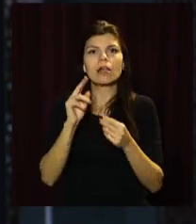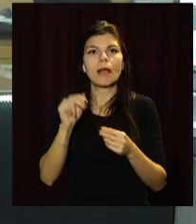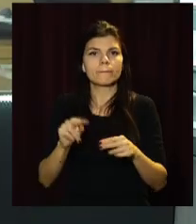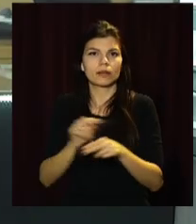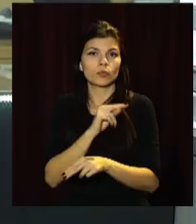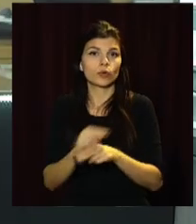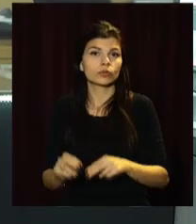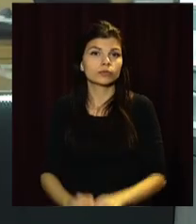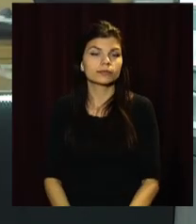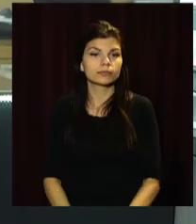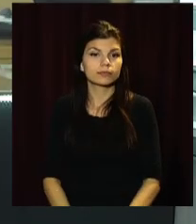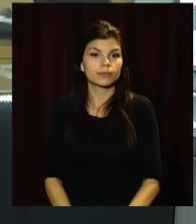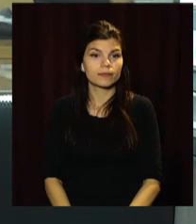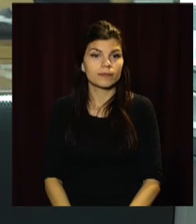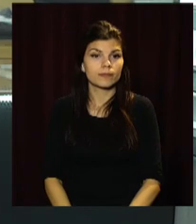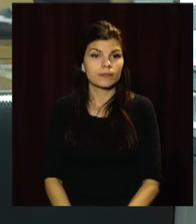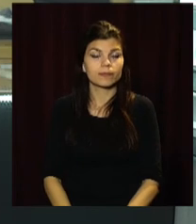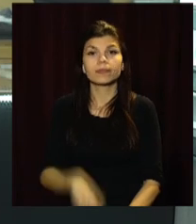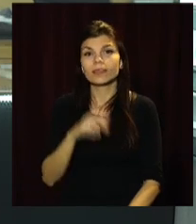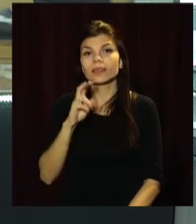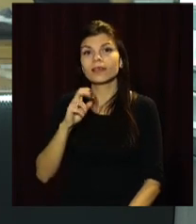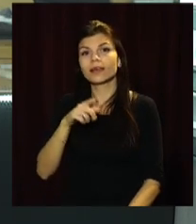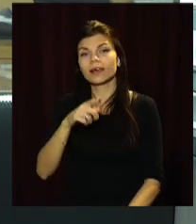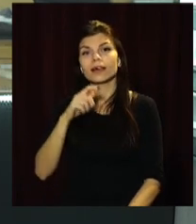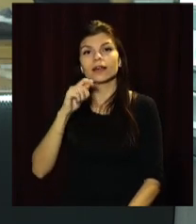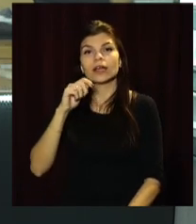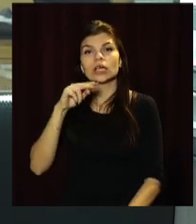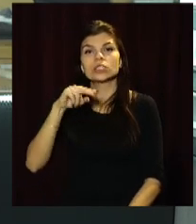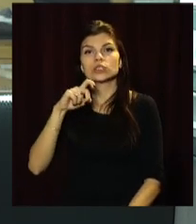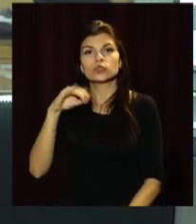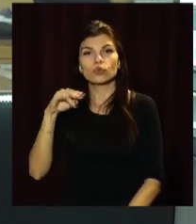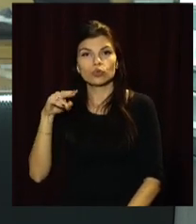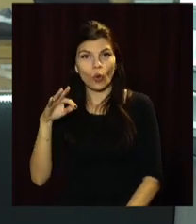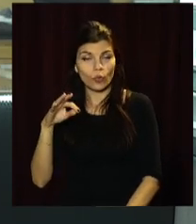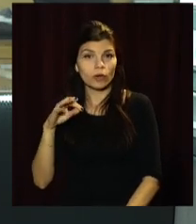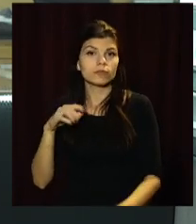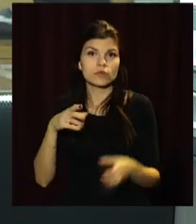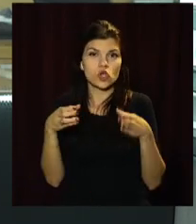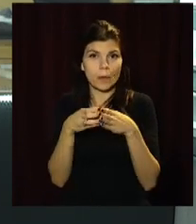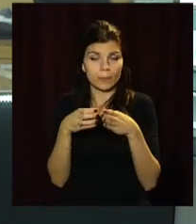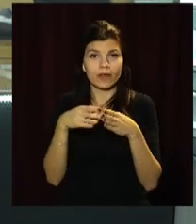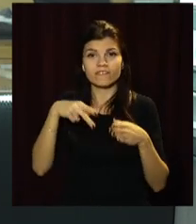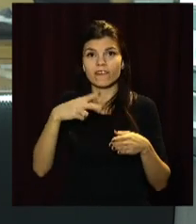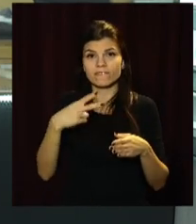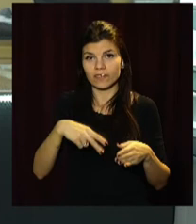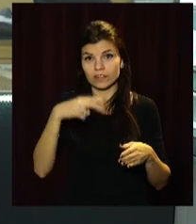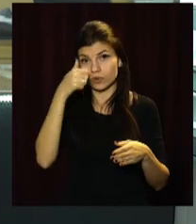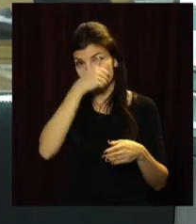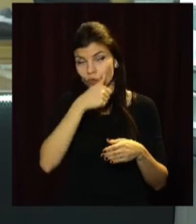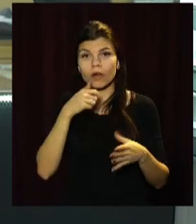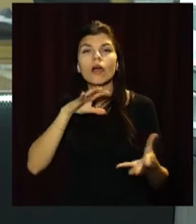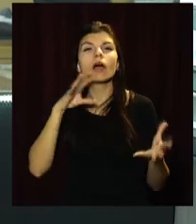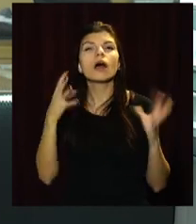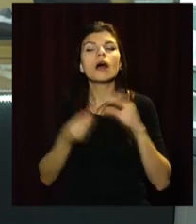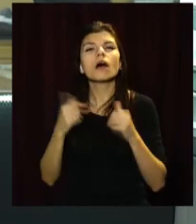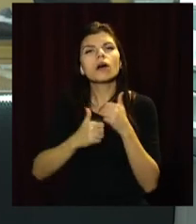У федерації «Дзюдо Дніпра» визначили найсильніші команди дитячої ліги у 2020 році. За результатами